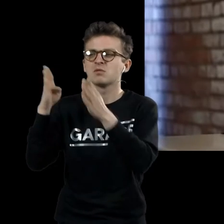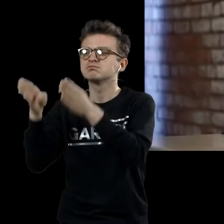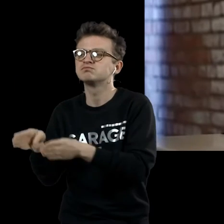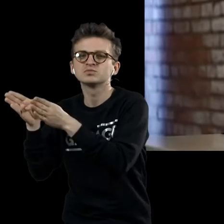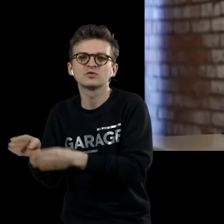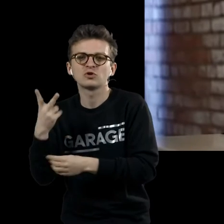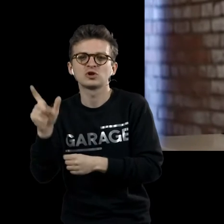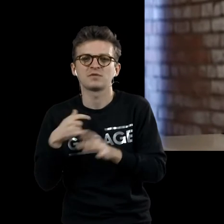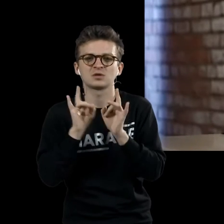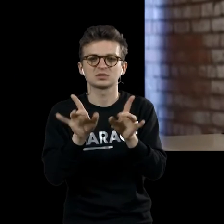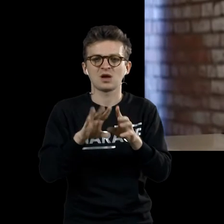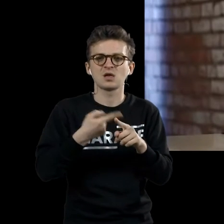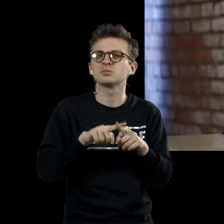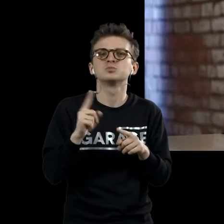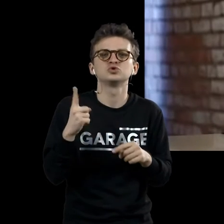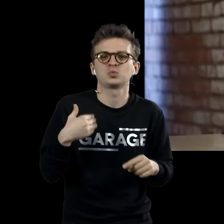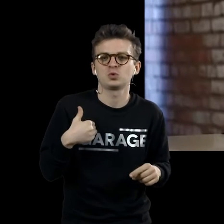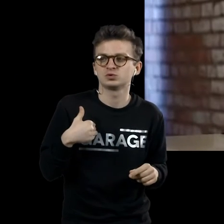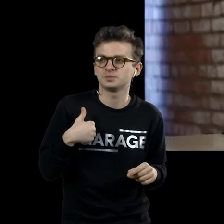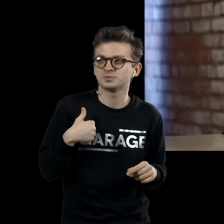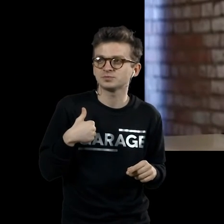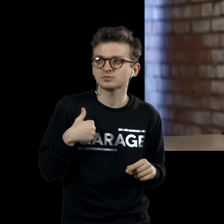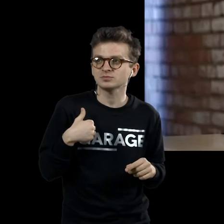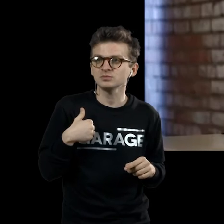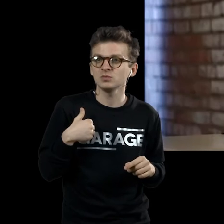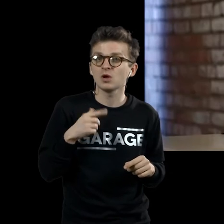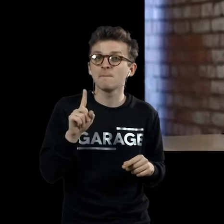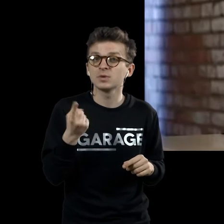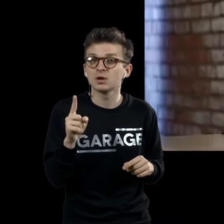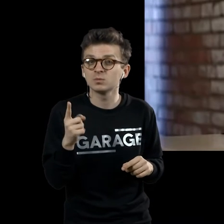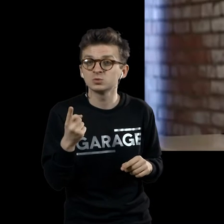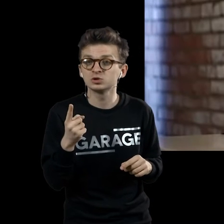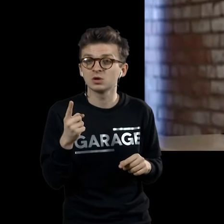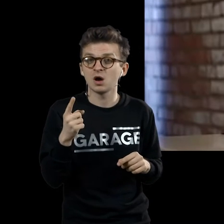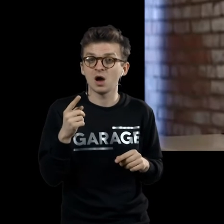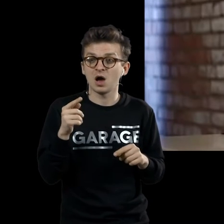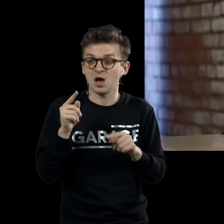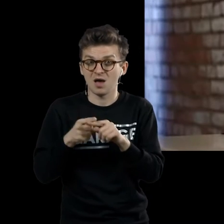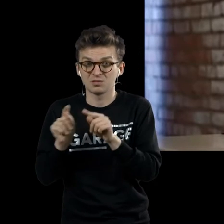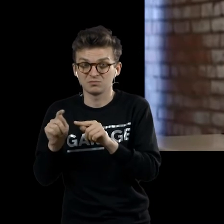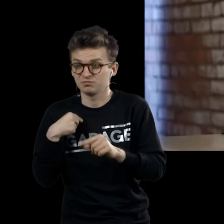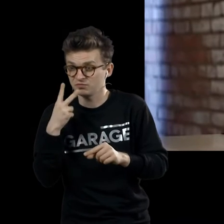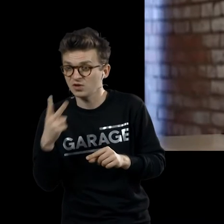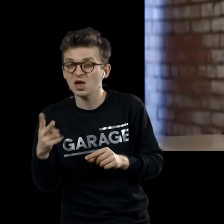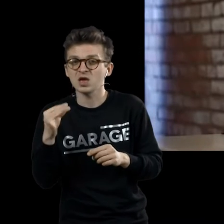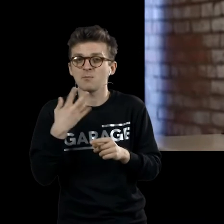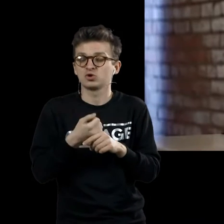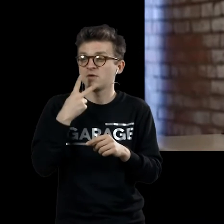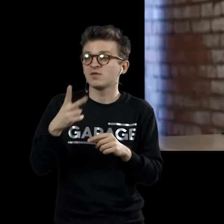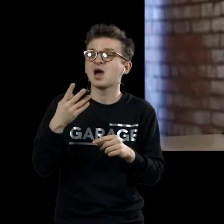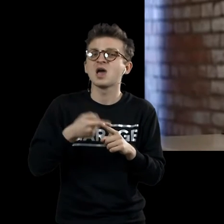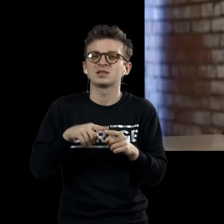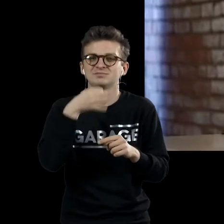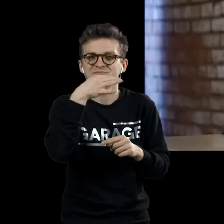двойной, этот курс про подобие и рифмы начать, потому что здесь кажется, что вот эту партию про конец